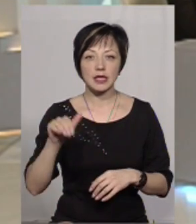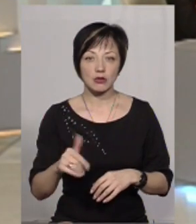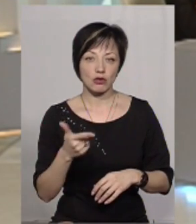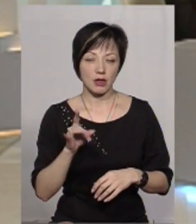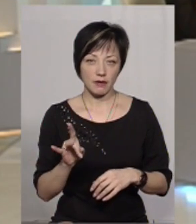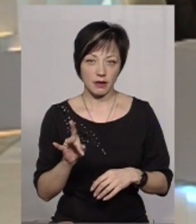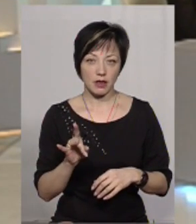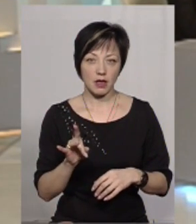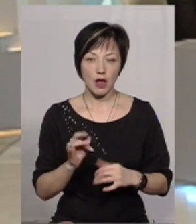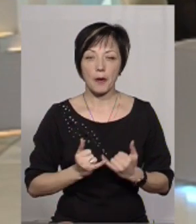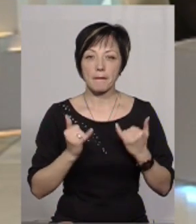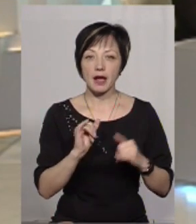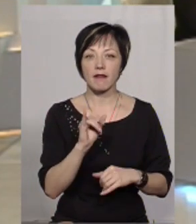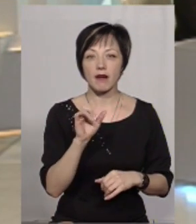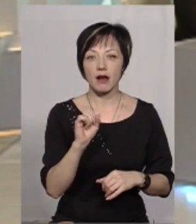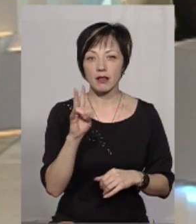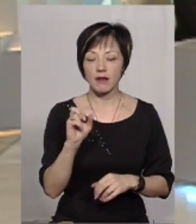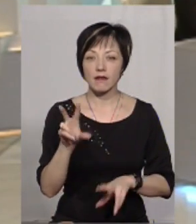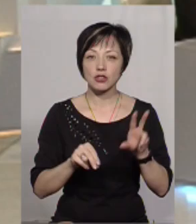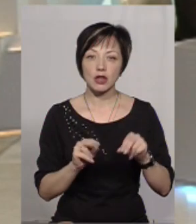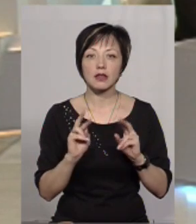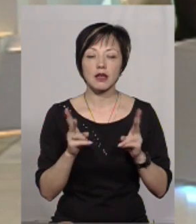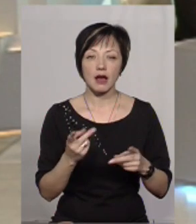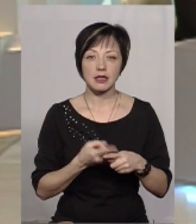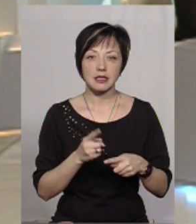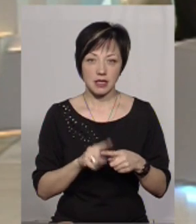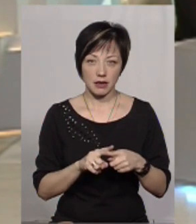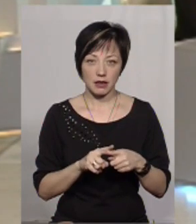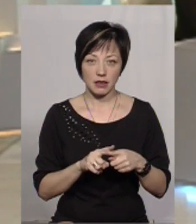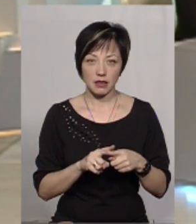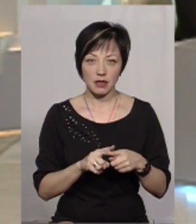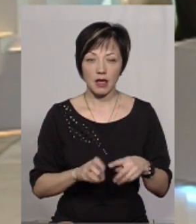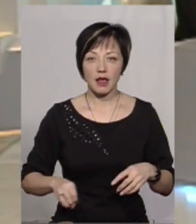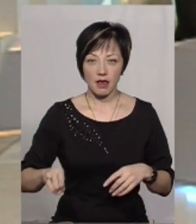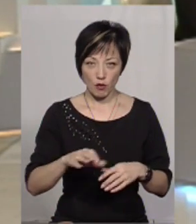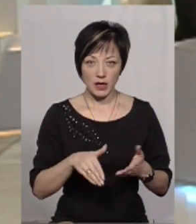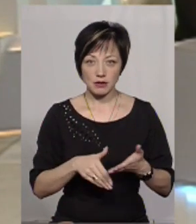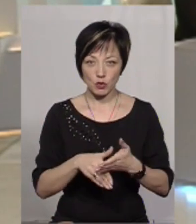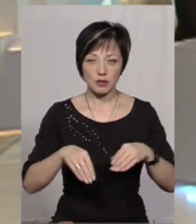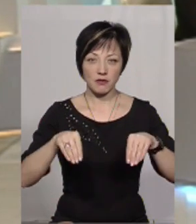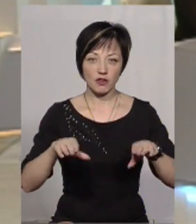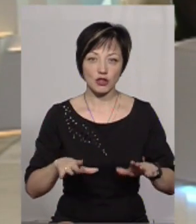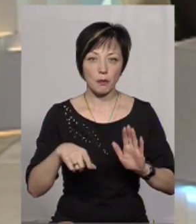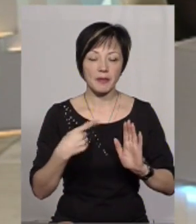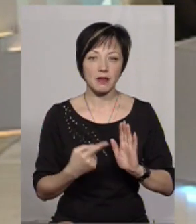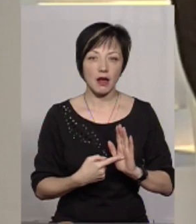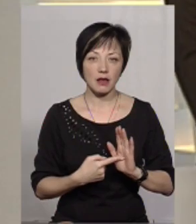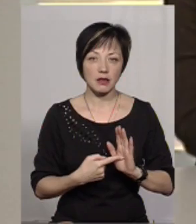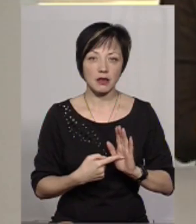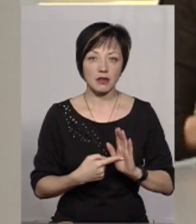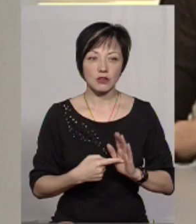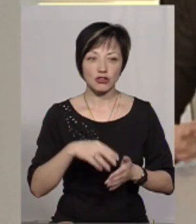гривень. Пані Івано, скажіть, будь ласка, як Ви вважаєте, наскільки це європейський спосіб вирішення питання?